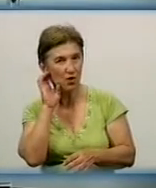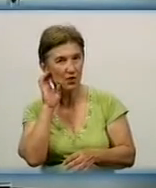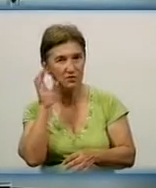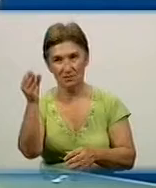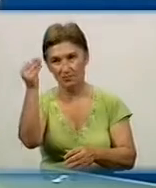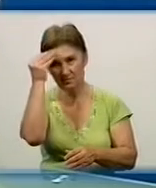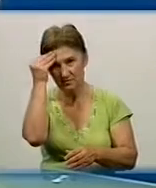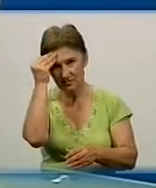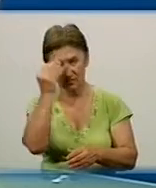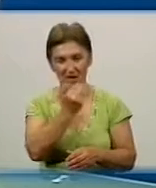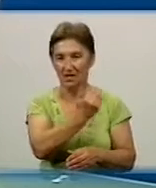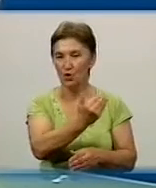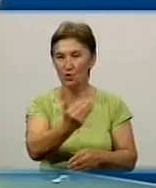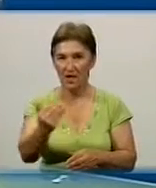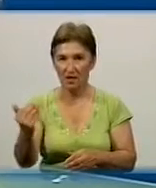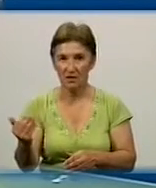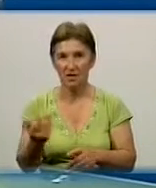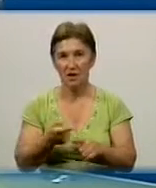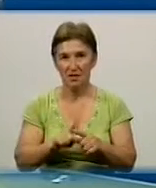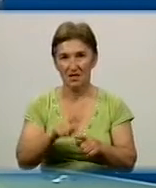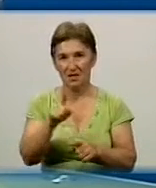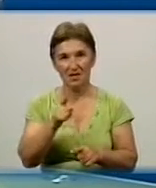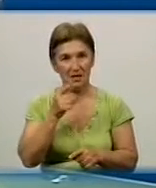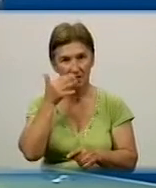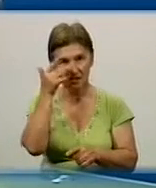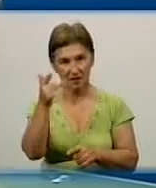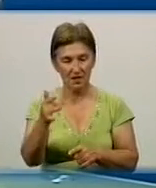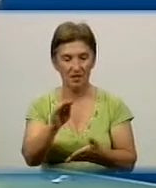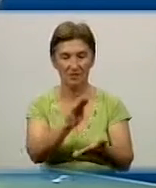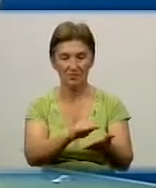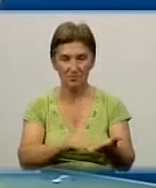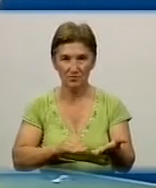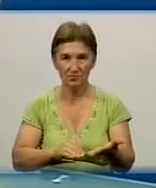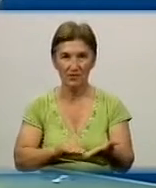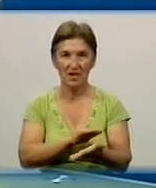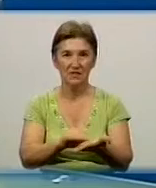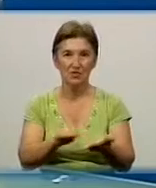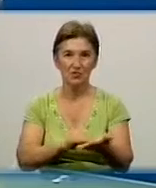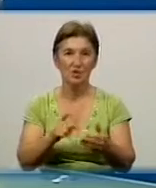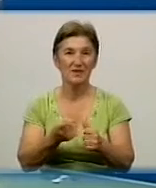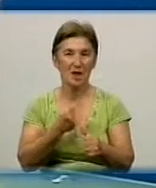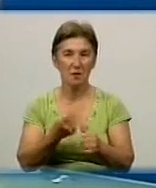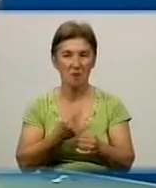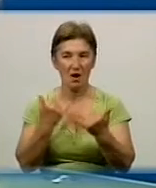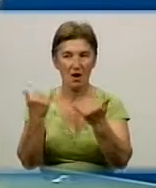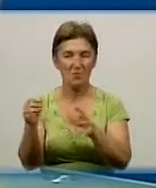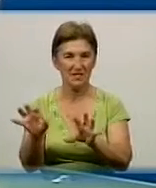От у мене такі ідеї народжуються. Це я покладу все в письмовому вигляді на ім'я президента, і я пообіцяв, що